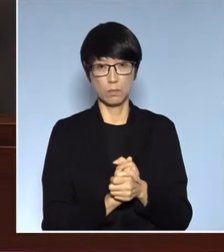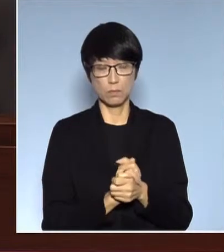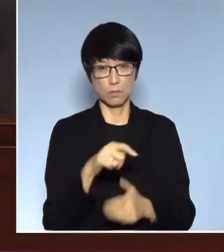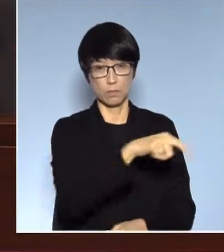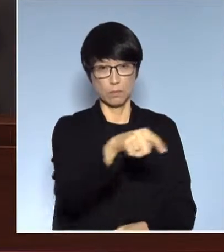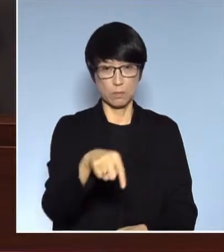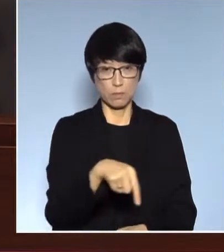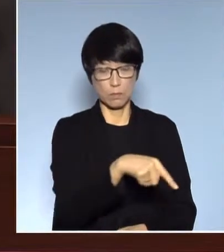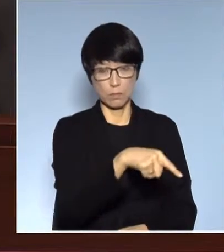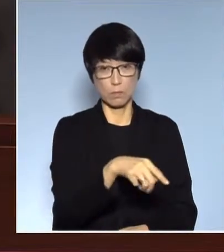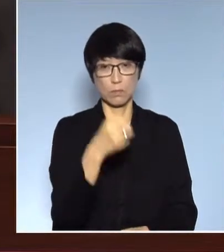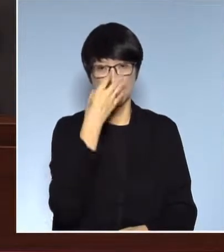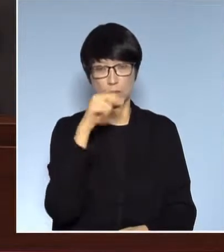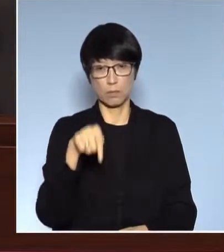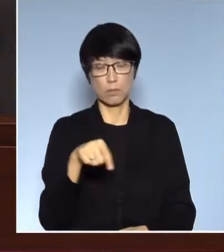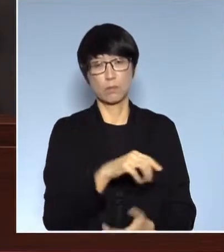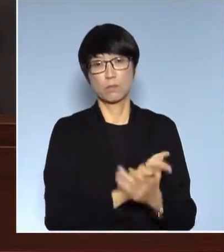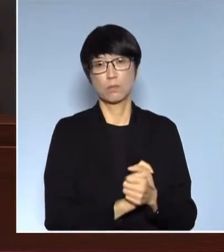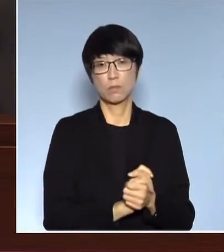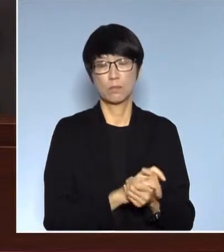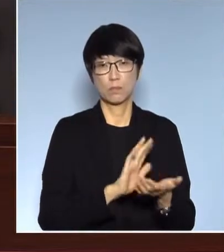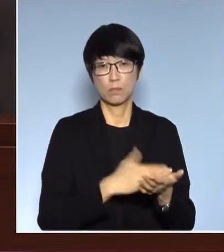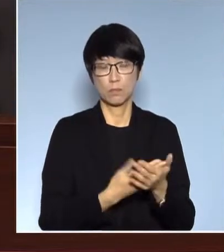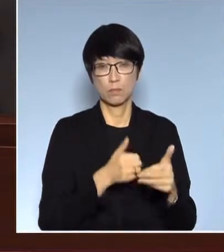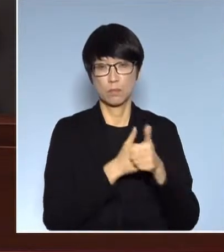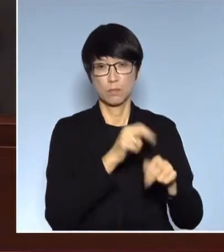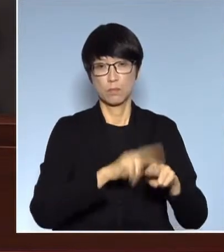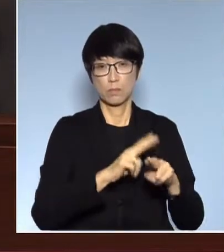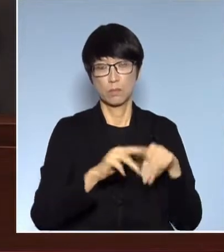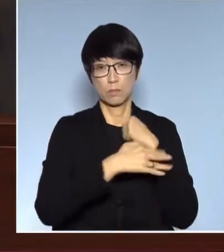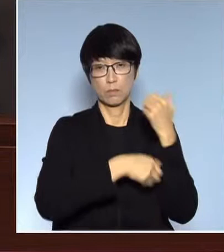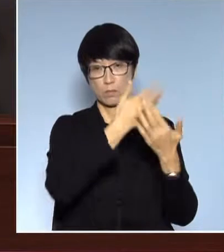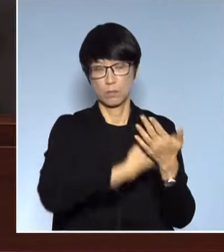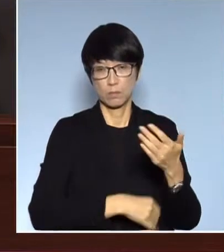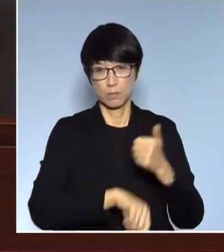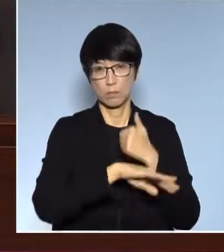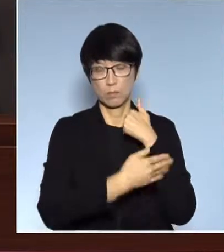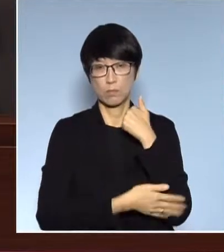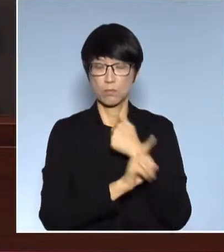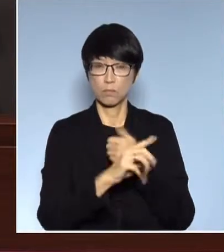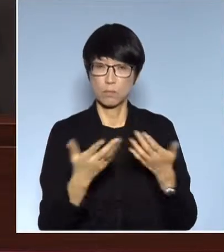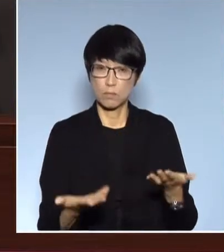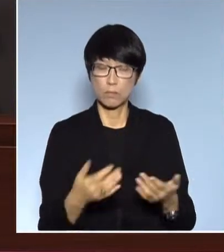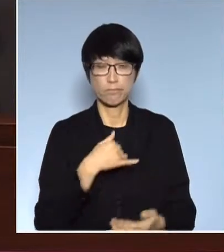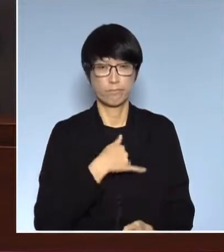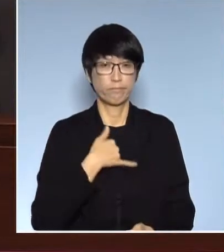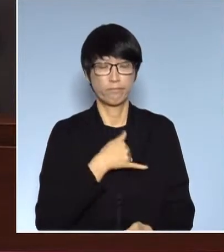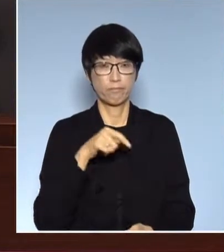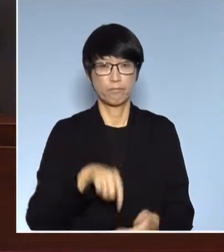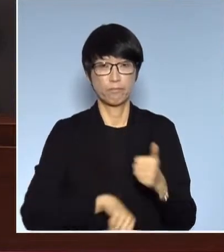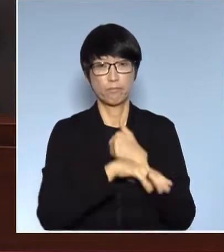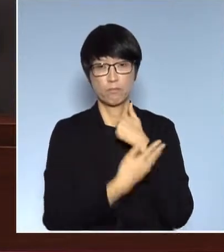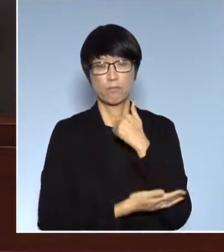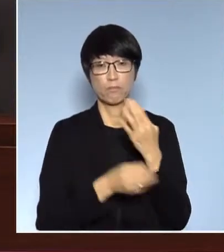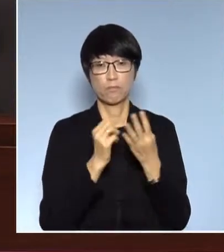地方又可以走他的法律的時間那是不是其實《基本法》真的寫在這裡呢那我有疑問就是那這樣是不是《基本法》40條呢